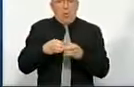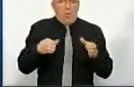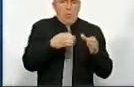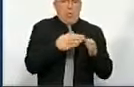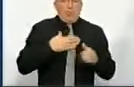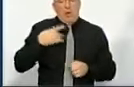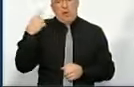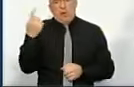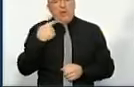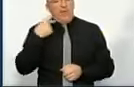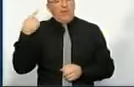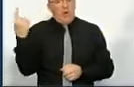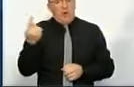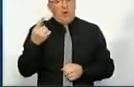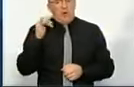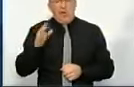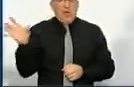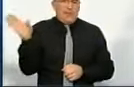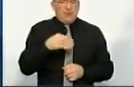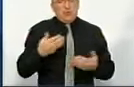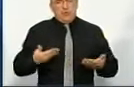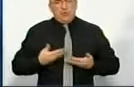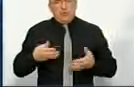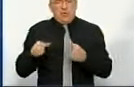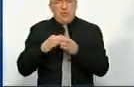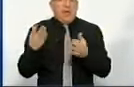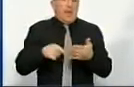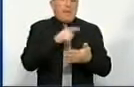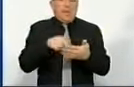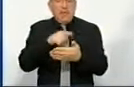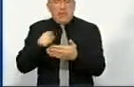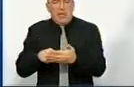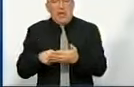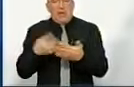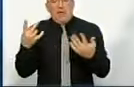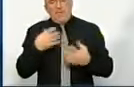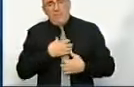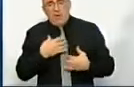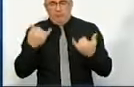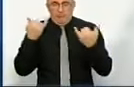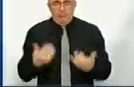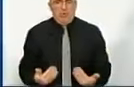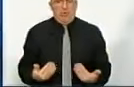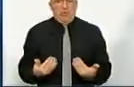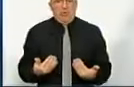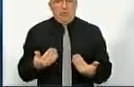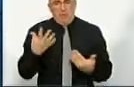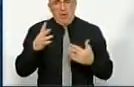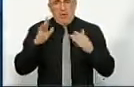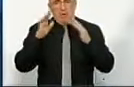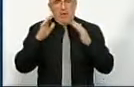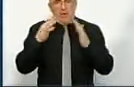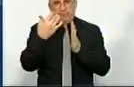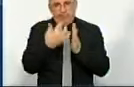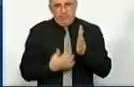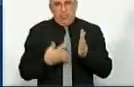от зокрема в нашій області, Кировоградській, і всім жителям громад загалом? На які питання важливі, нагальні нині? Прошу зараз просто їх перерахувати за